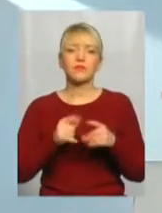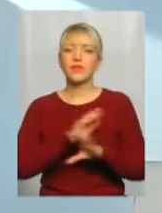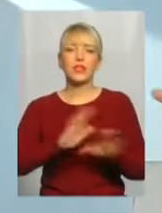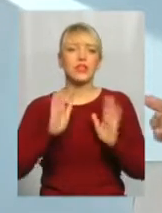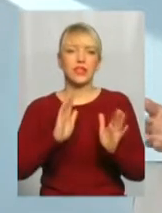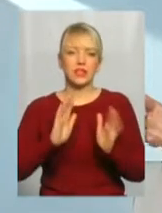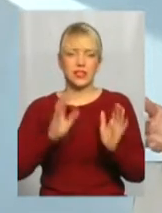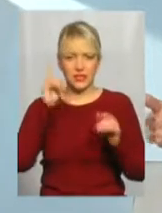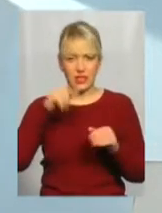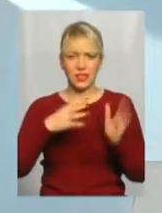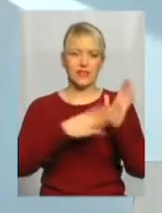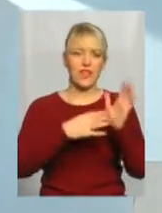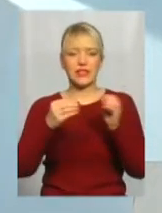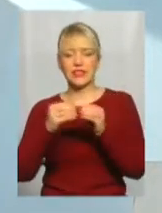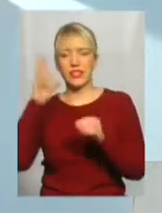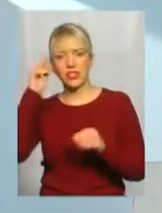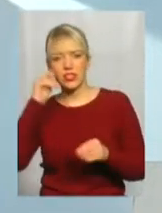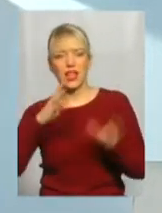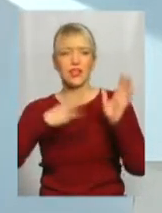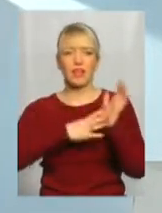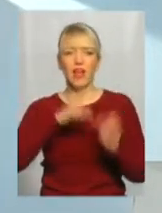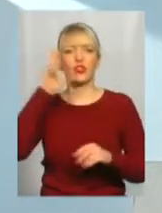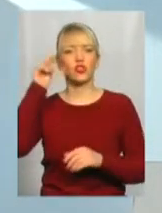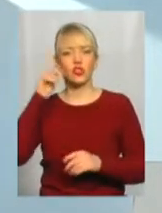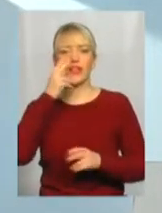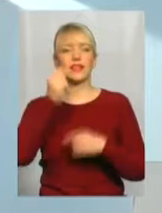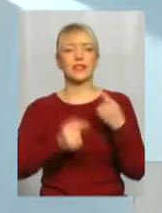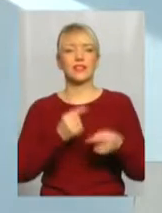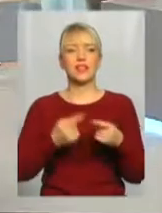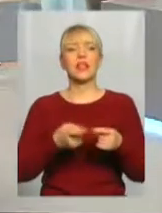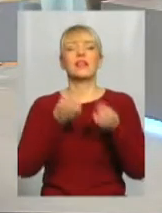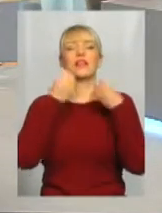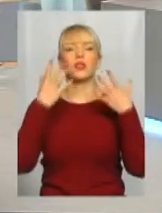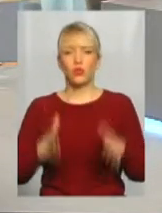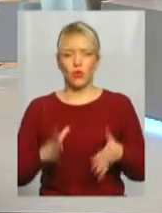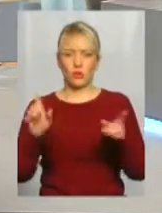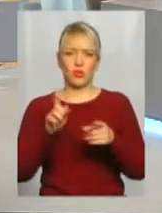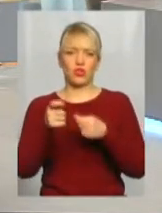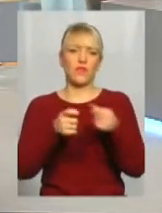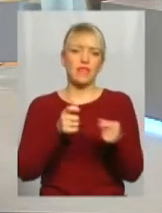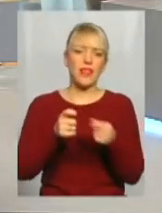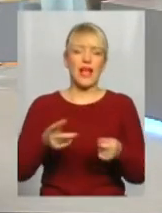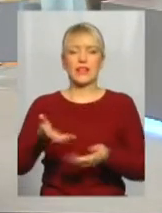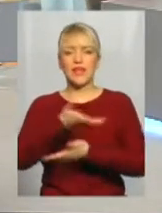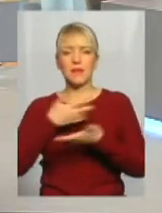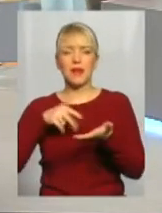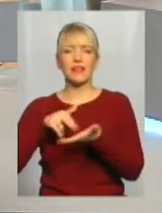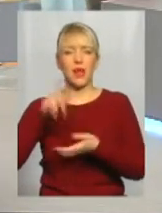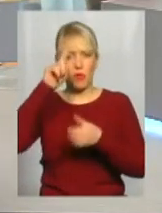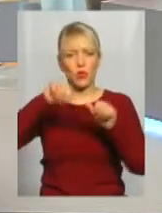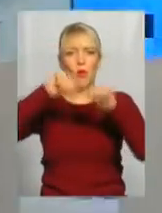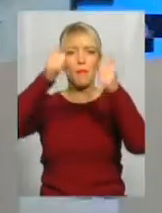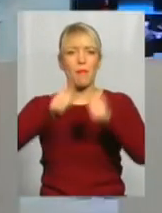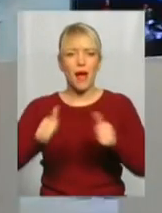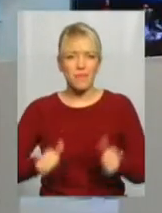знаєте, у 9-10 число, 9-го числа традиційно це добре, що і влада, і ми всі йдемо до пам'ятників Тарасу